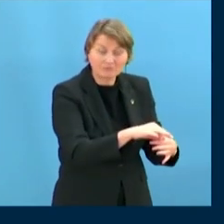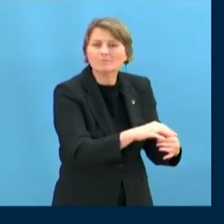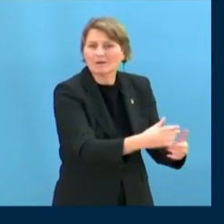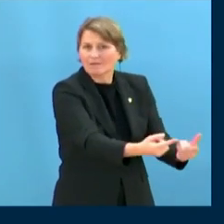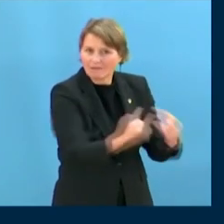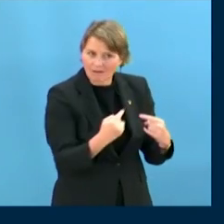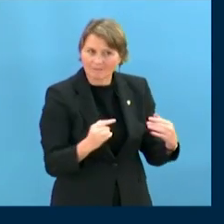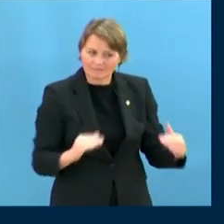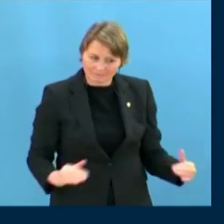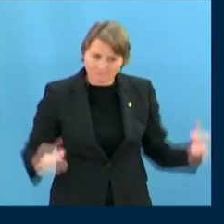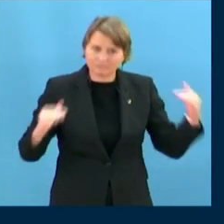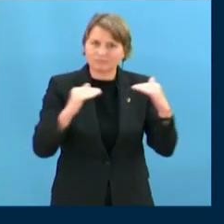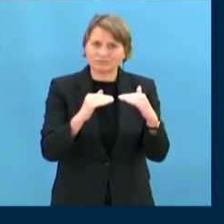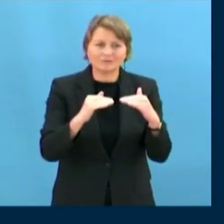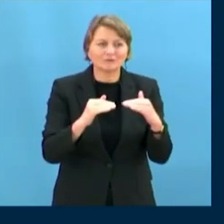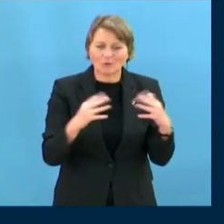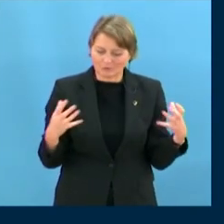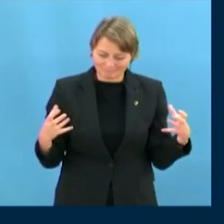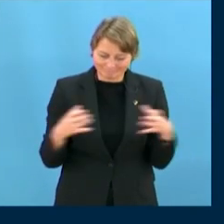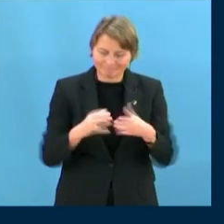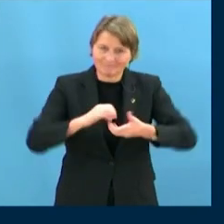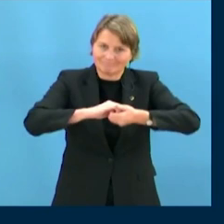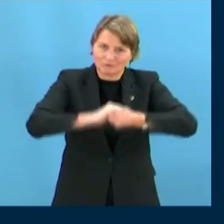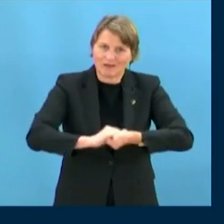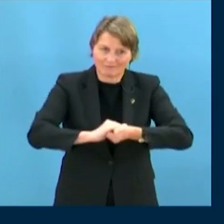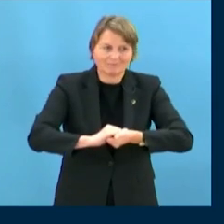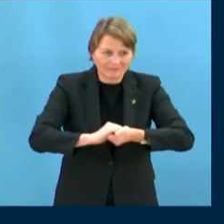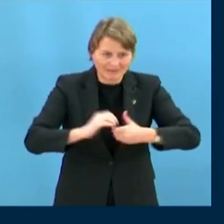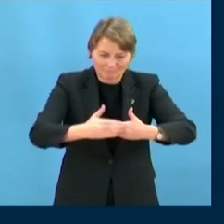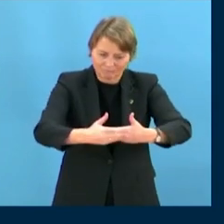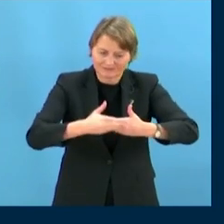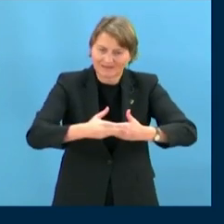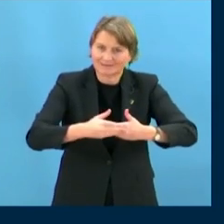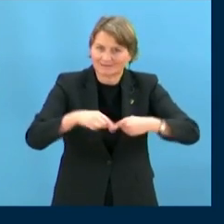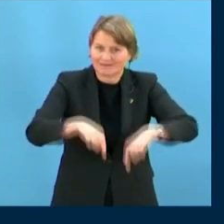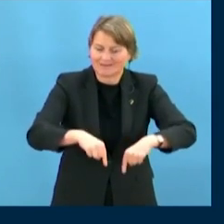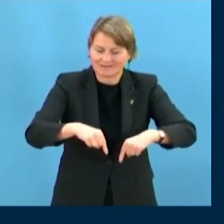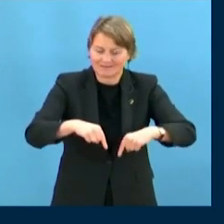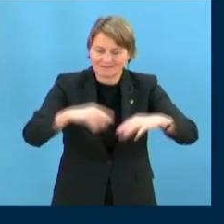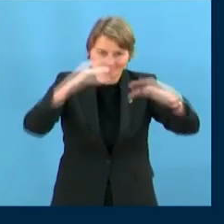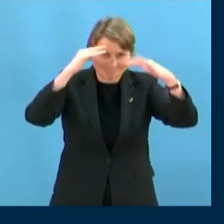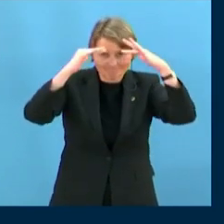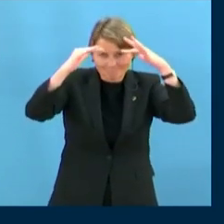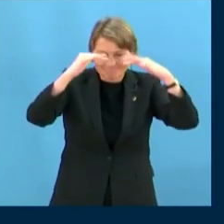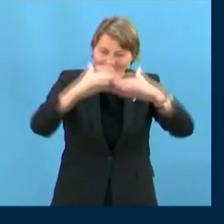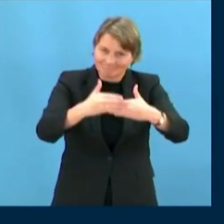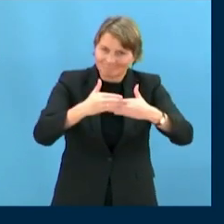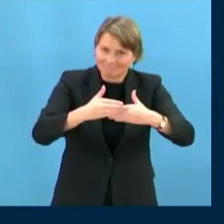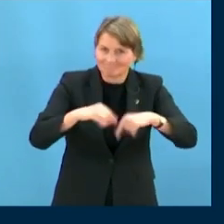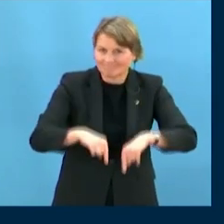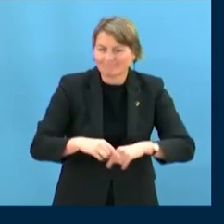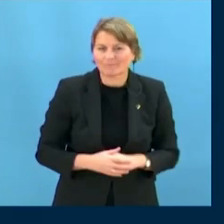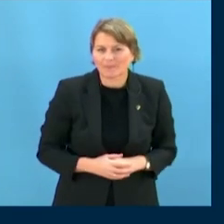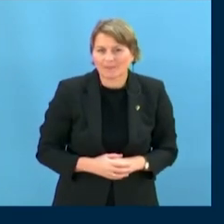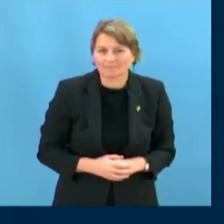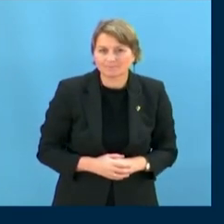cet idéal existentiel. Les Arméniens d'armée occidentale comme nation autochtone qui a été anéantie par le génocide turc ont eu un État,